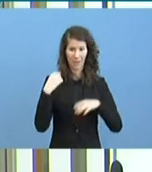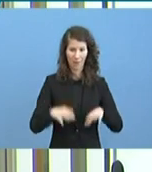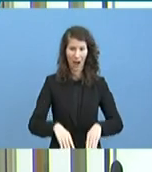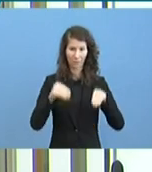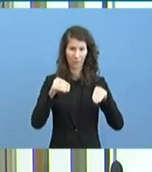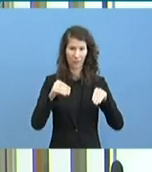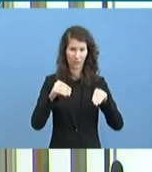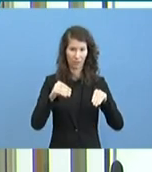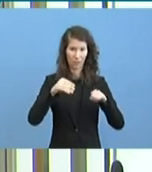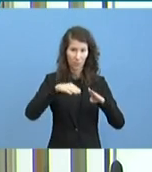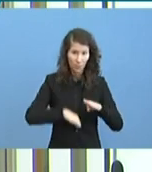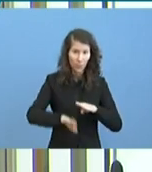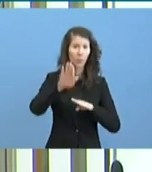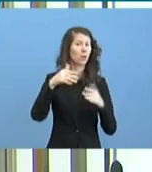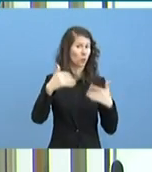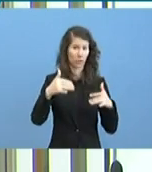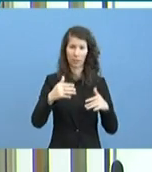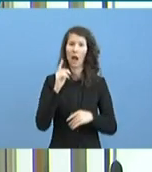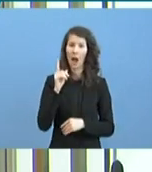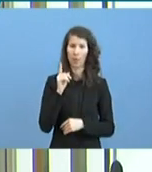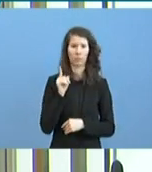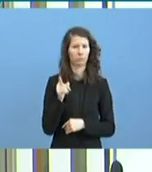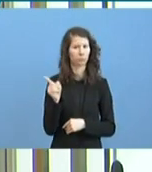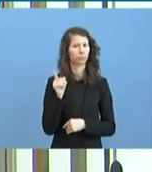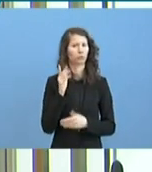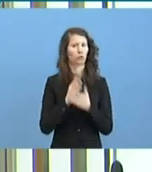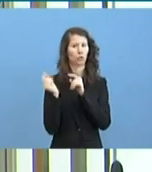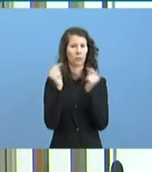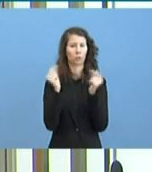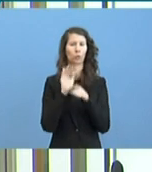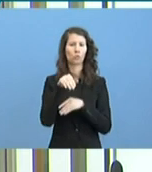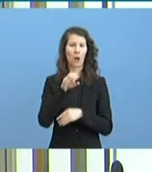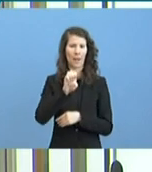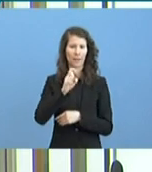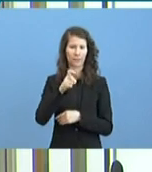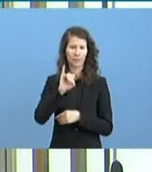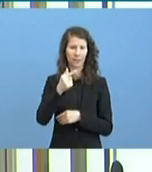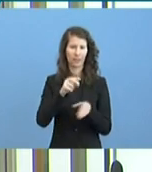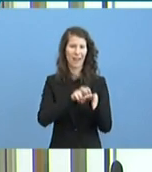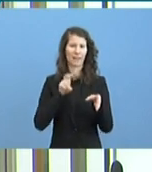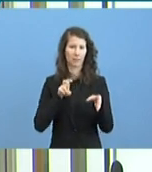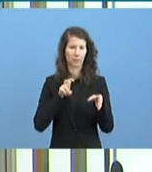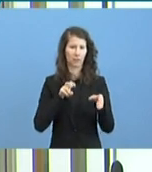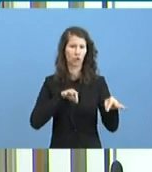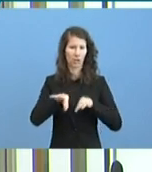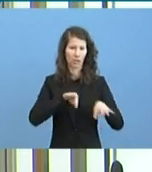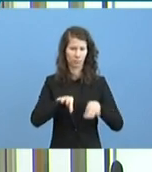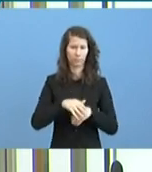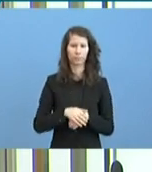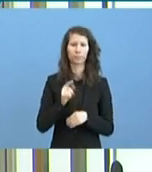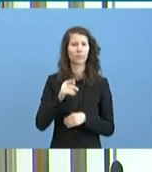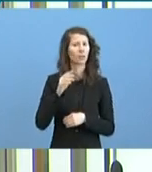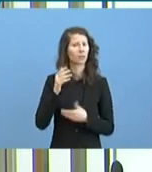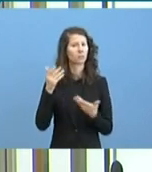Zeit laufen aber schon Diskussionen über eine Exit-Strategie. Unionsfraktionsvize Lindemann hat gesagt, nach Ostern müssten die wirtschaftlichen